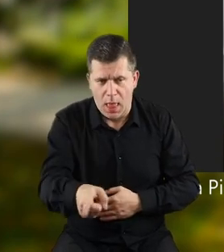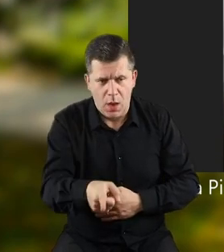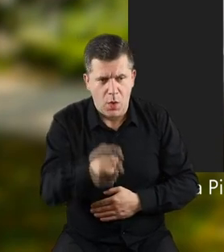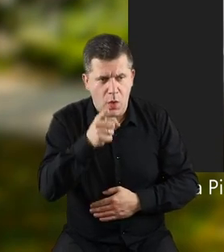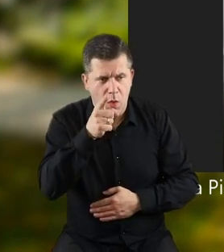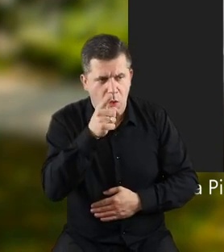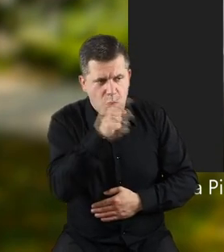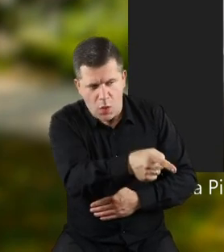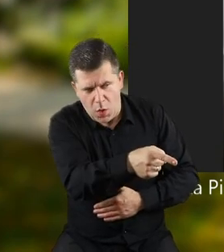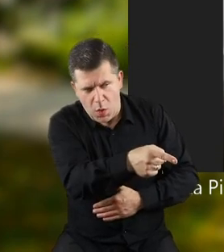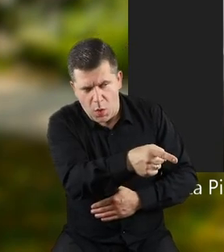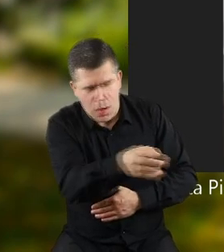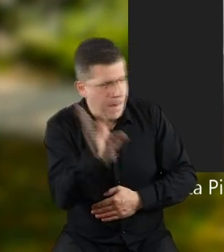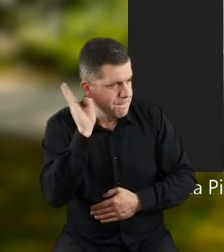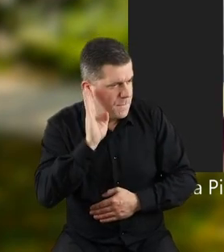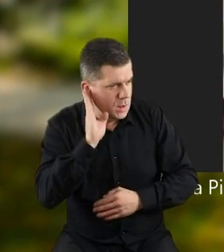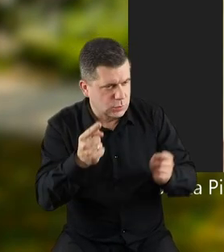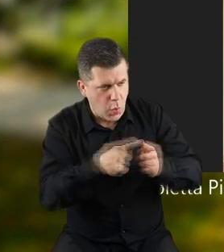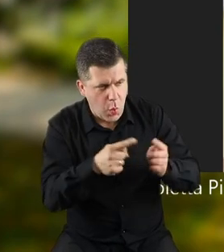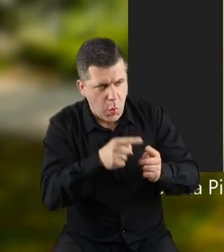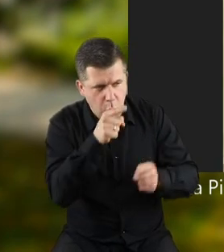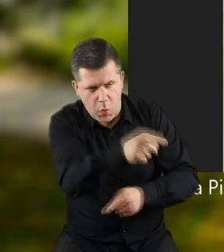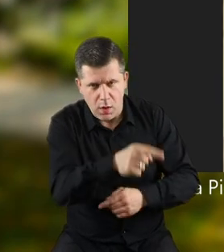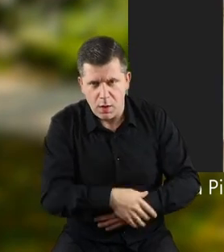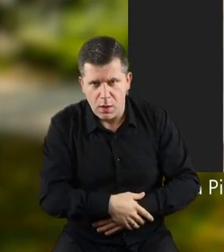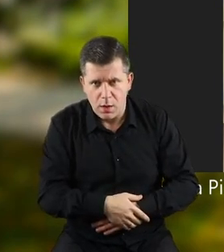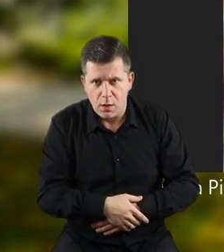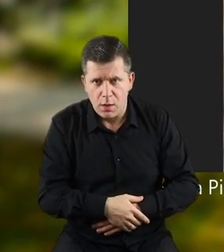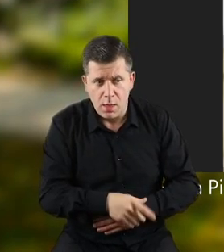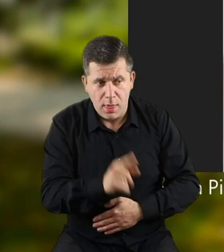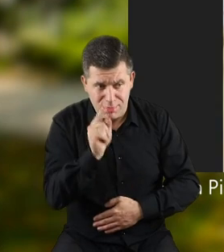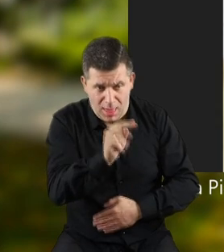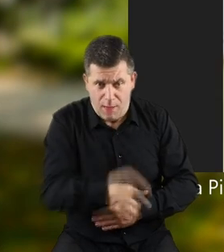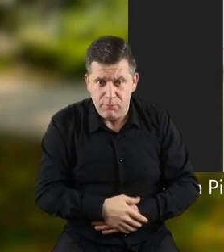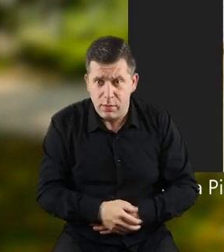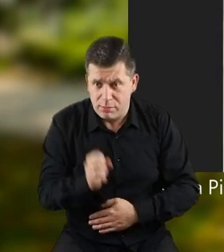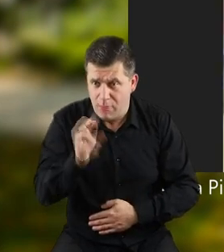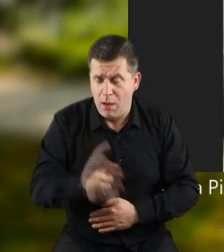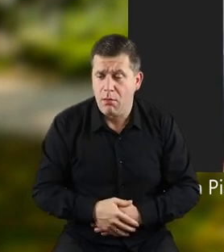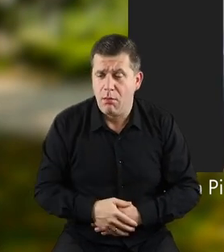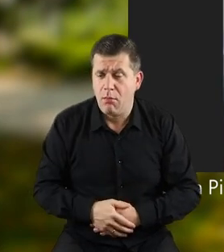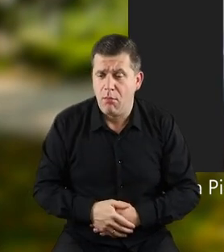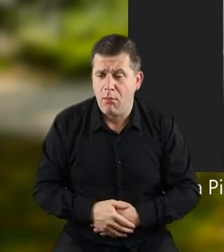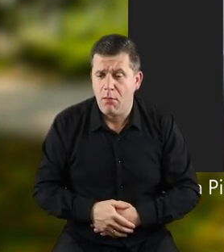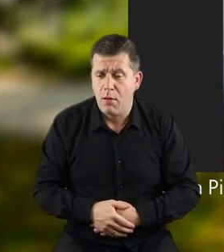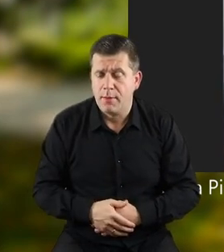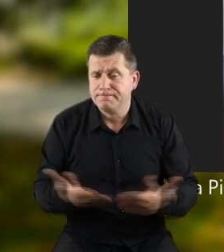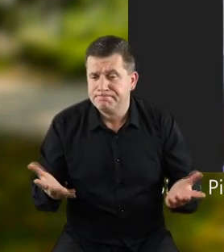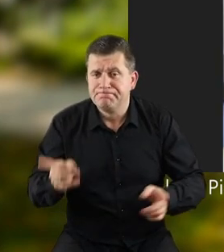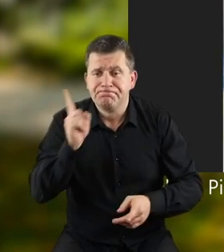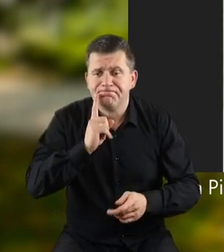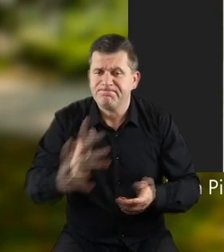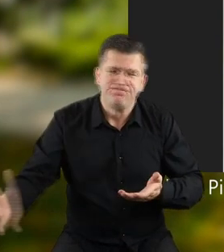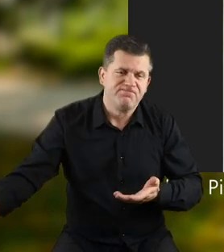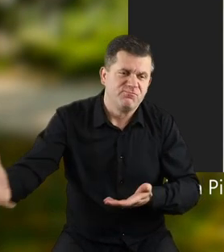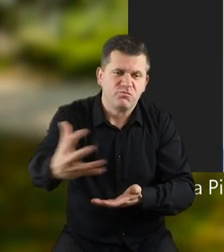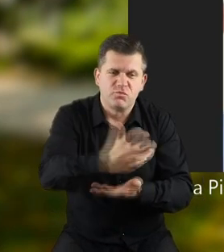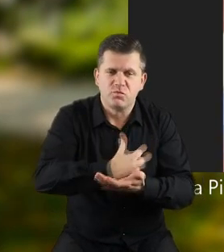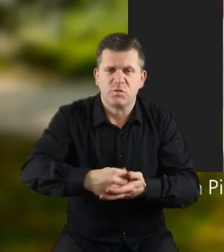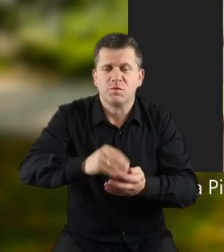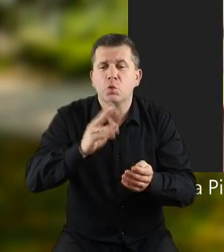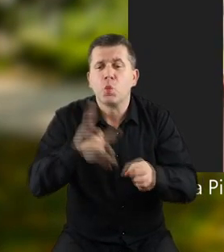tego, tego i tamtego misia w kącie. Tamtego? Tamtego. Słuchajcie, panowie wzięli